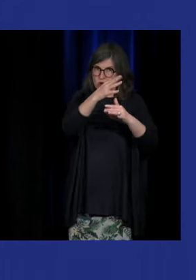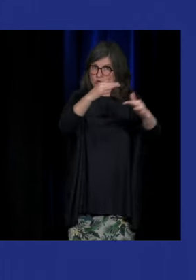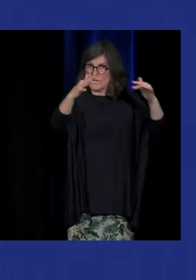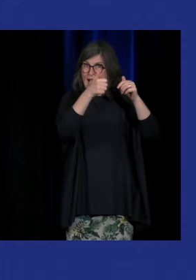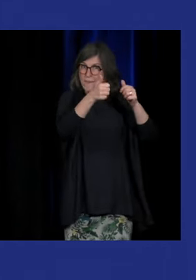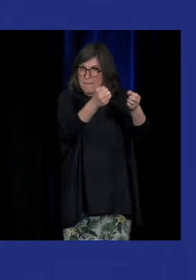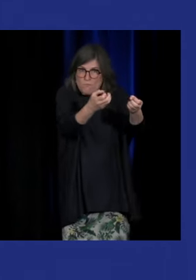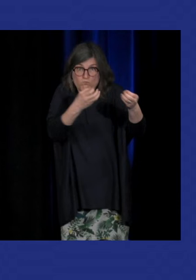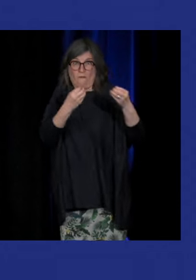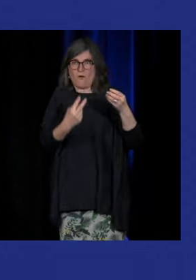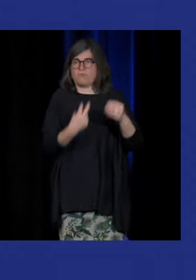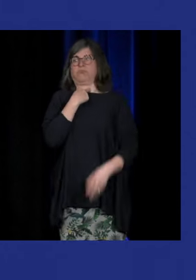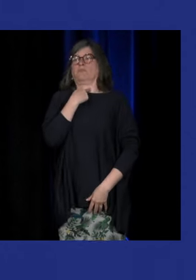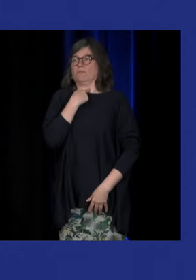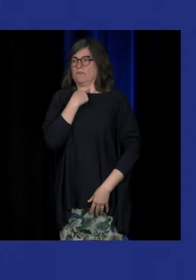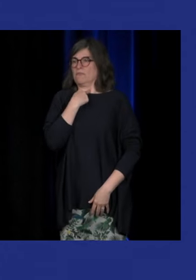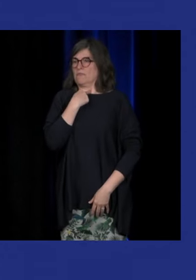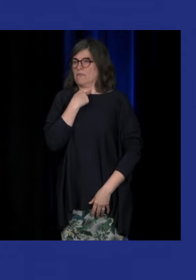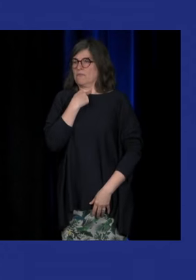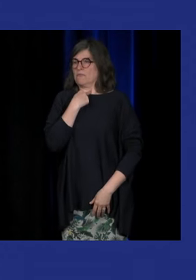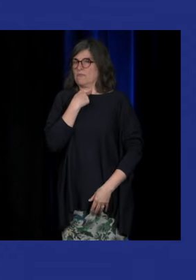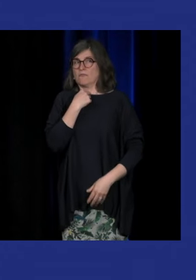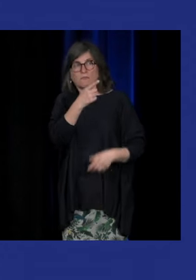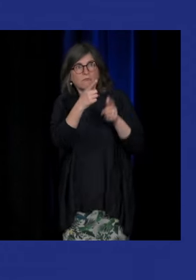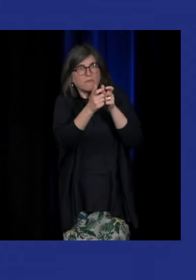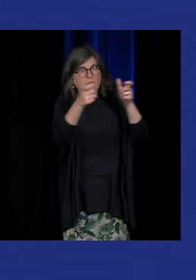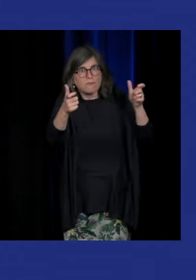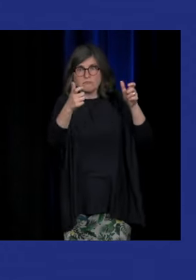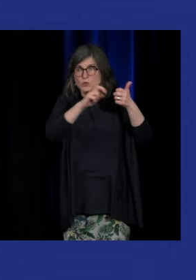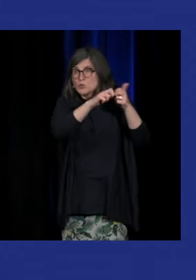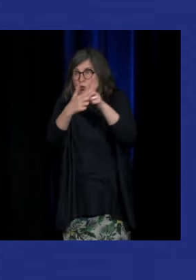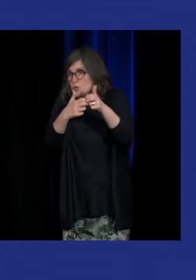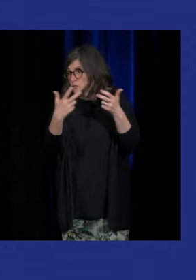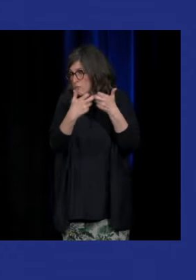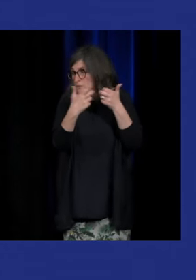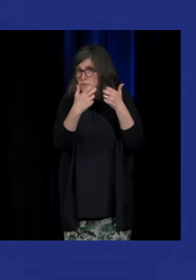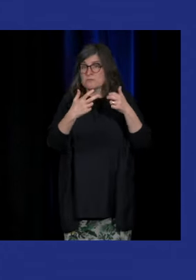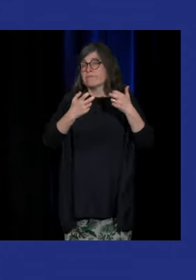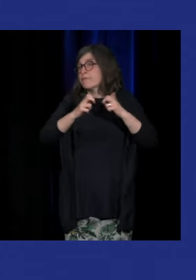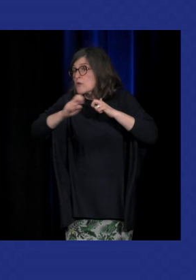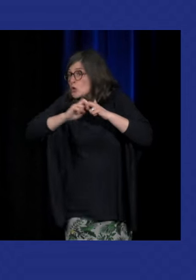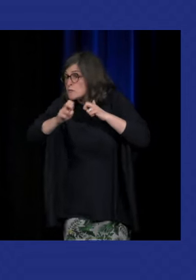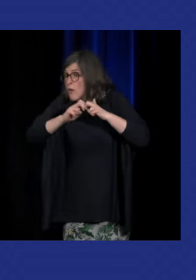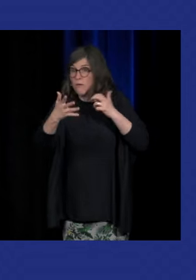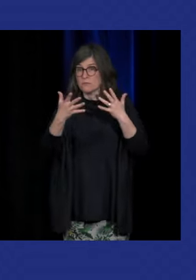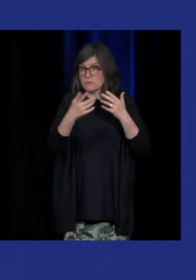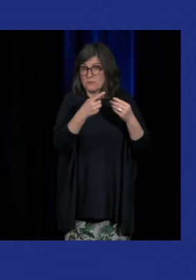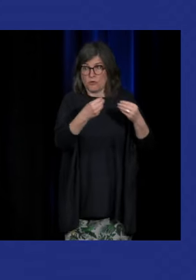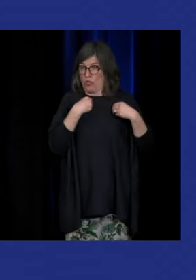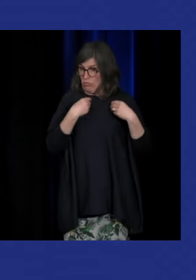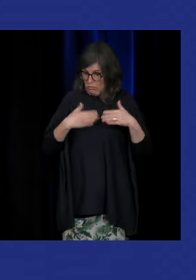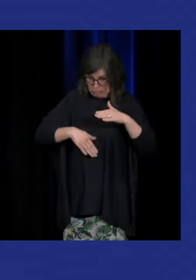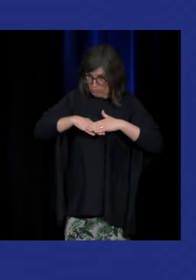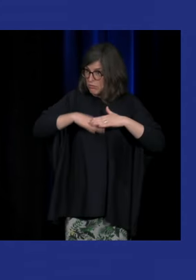déjà à travers ces infrastructures matérielles il a été question notamment de transport qui entrave